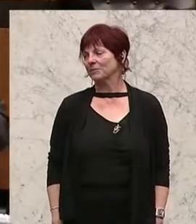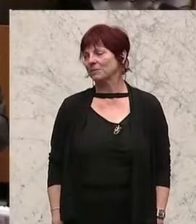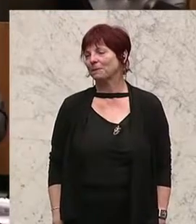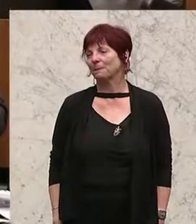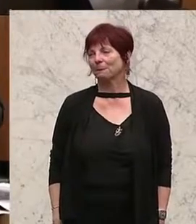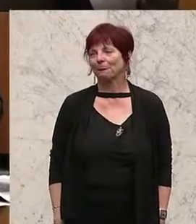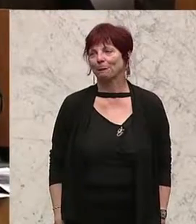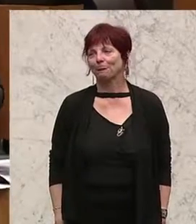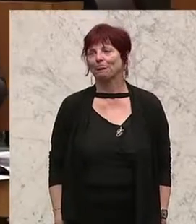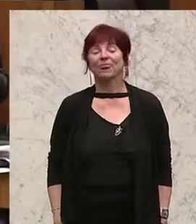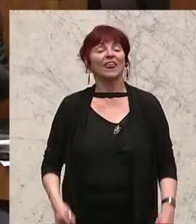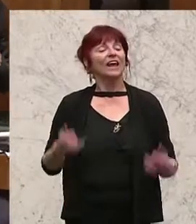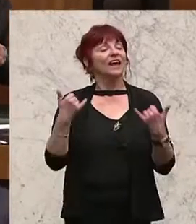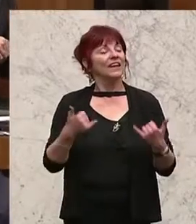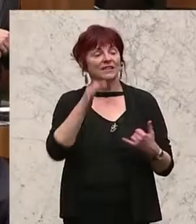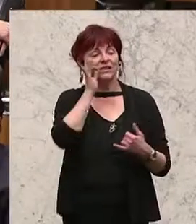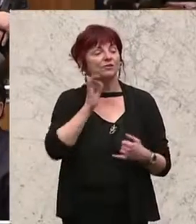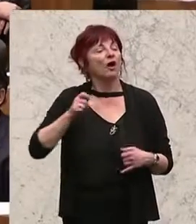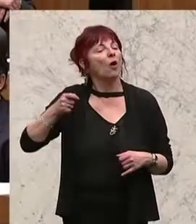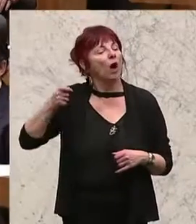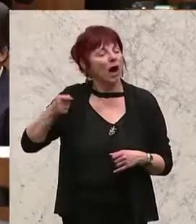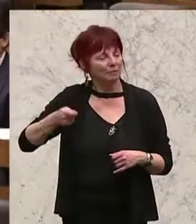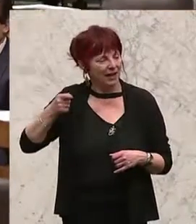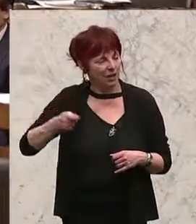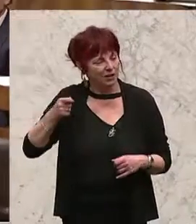Sozialminister Adolf Stöger verteidigt noch einmal seine Reformen.